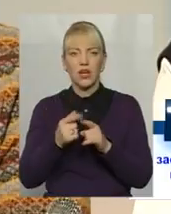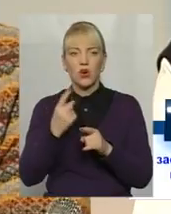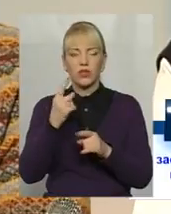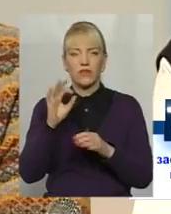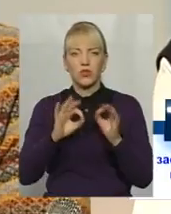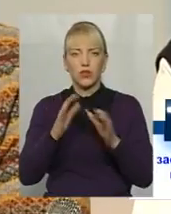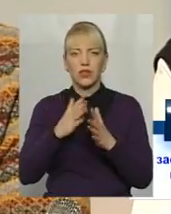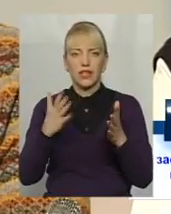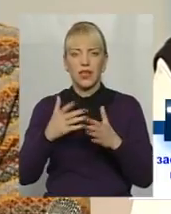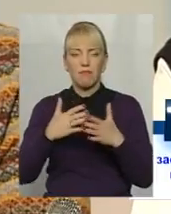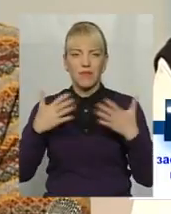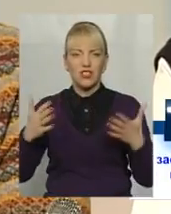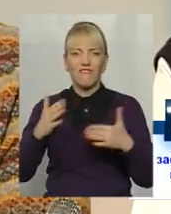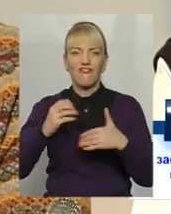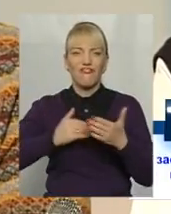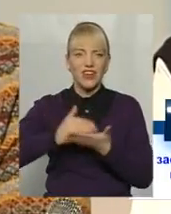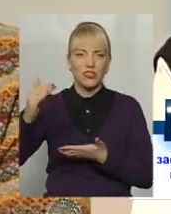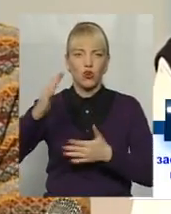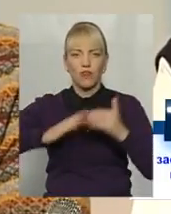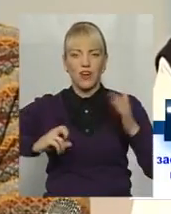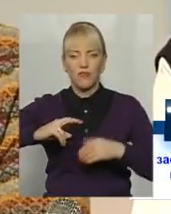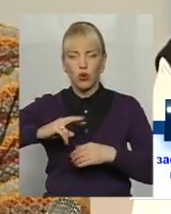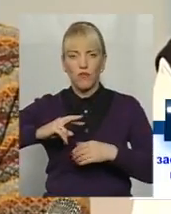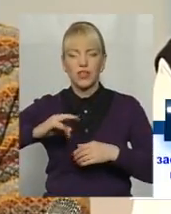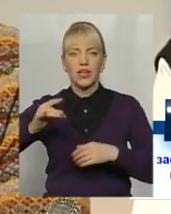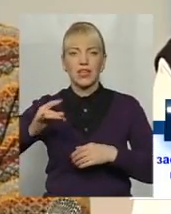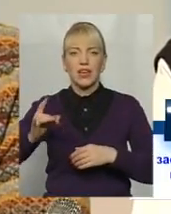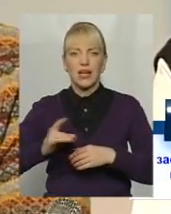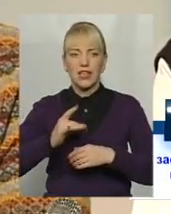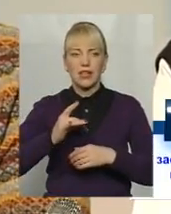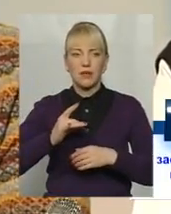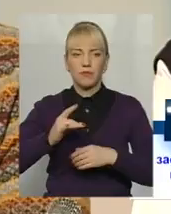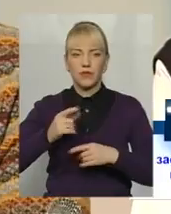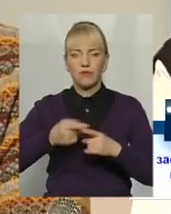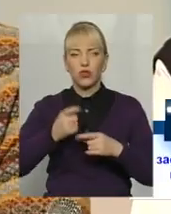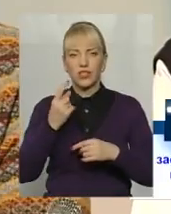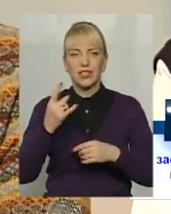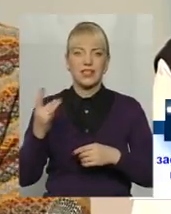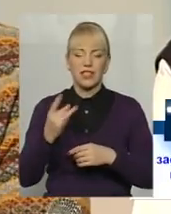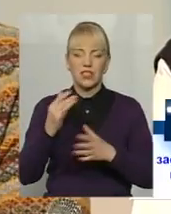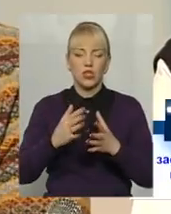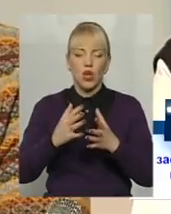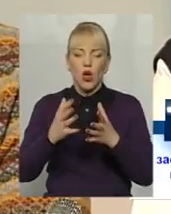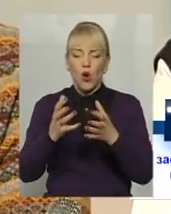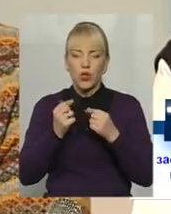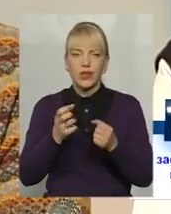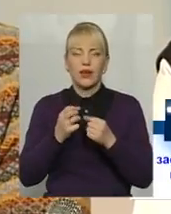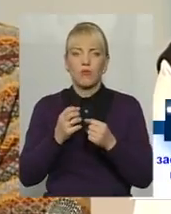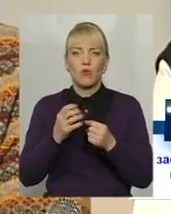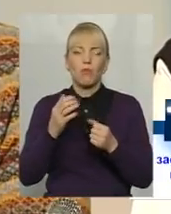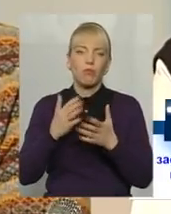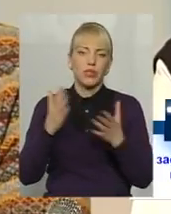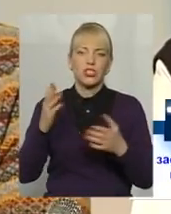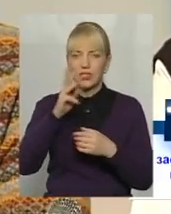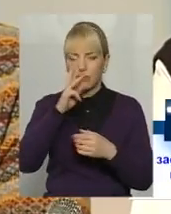висококваліфікованих і оплаченних працівників в 11,7 разів більше отримує заробітну плату, ніж загалом, середню заробітну плату, ніж